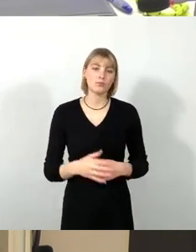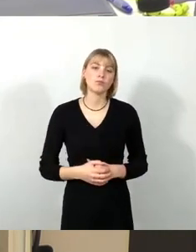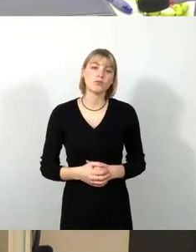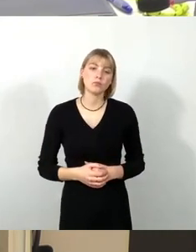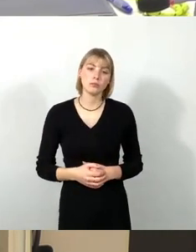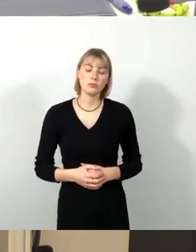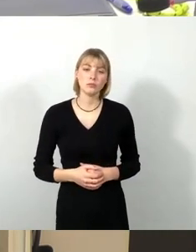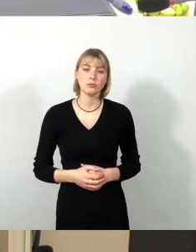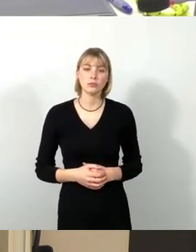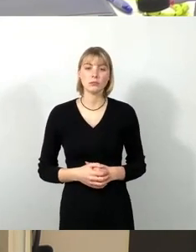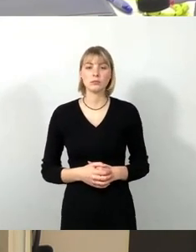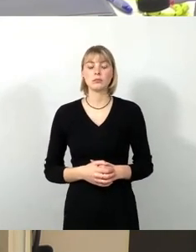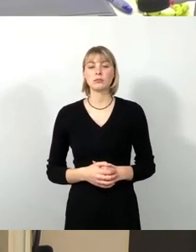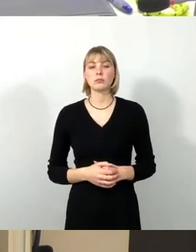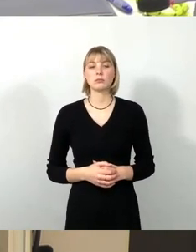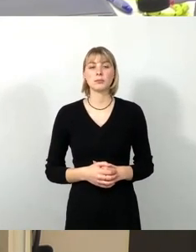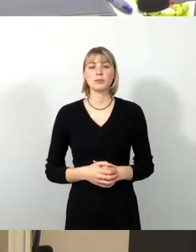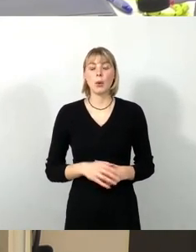Kurz zur Kollegin Filius Jene.